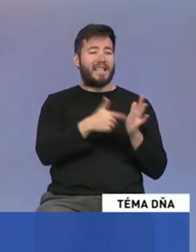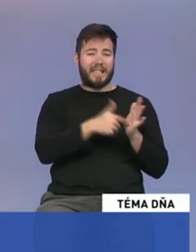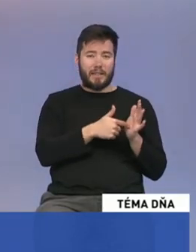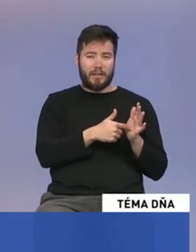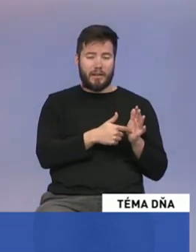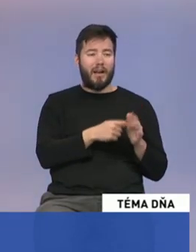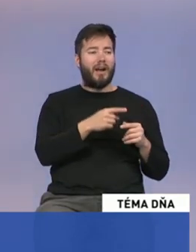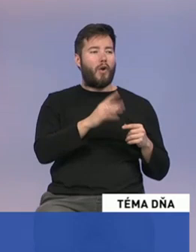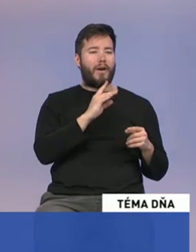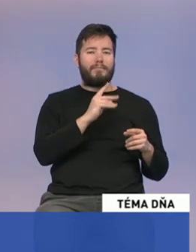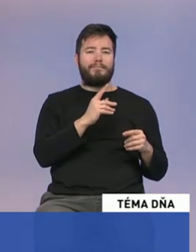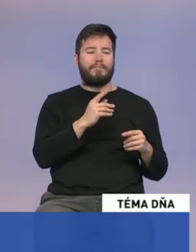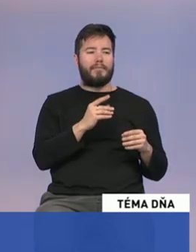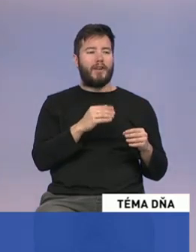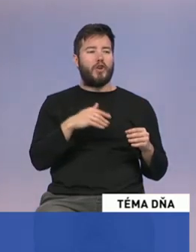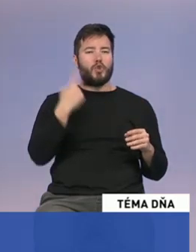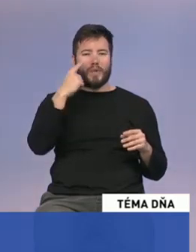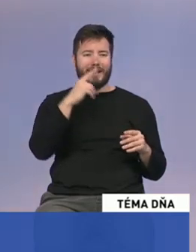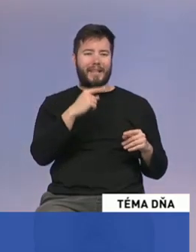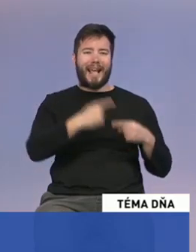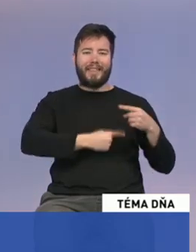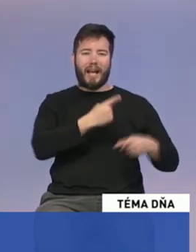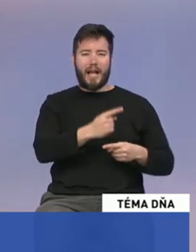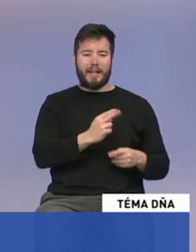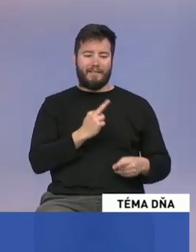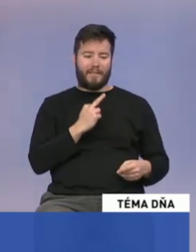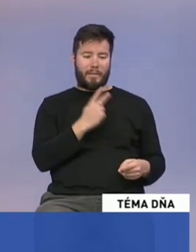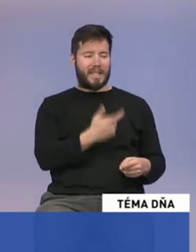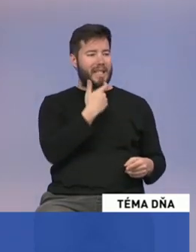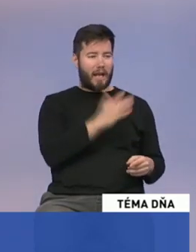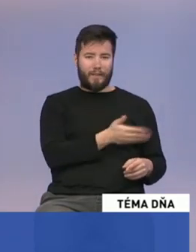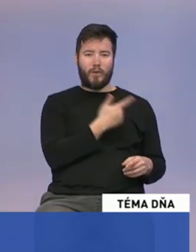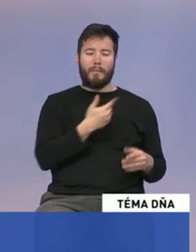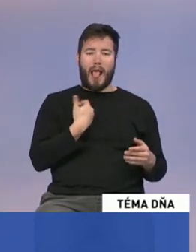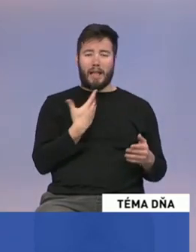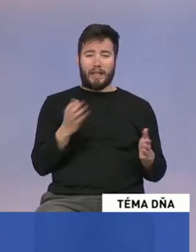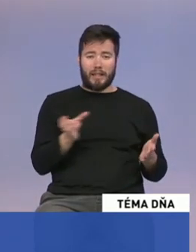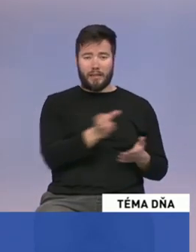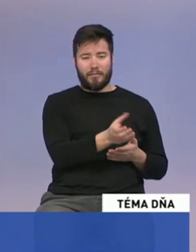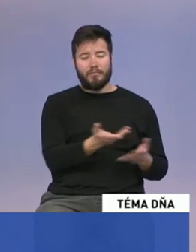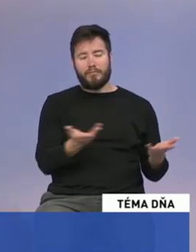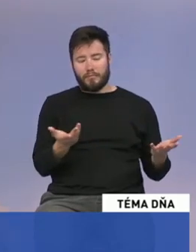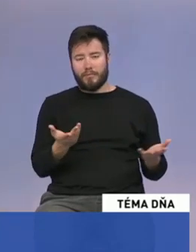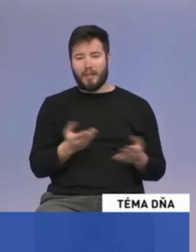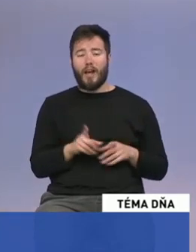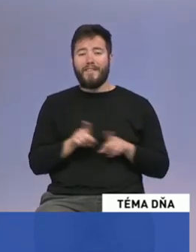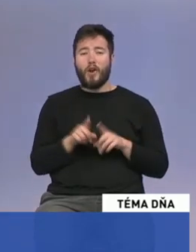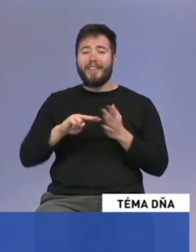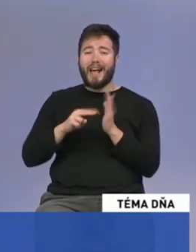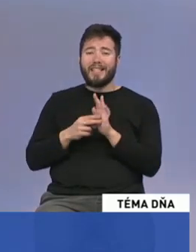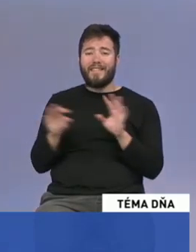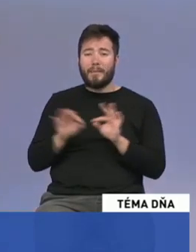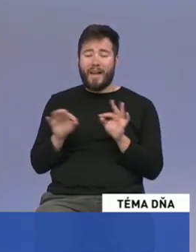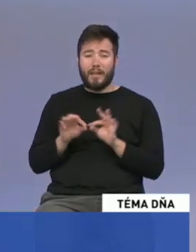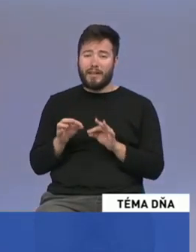udrží. Samozrejme, to není iba otázka financí, to je otázka aj toho materiálno-technického vybavenia toho pracoviska. Ak my neurobíme pre tých